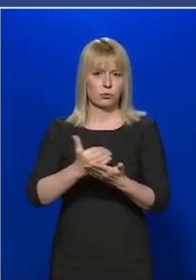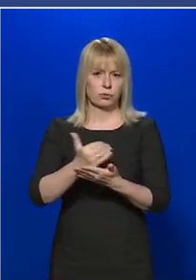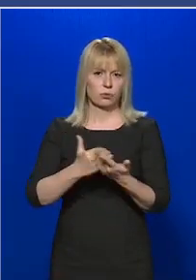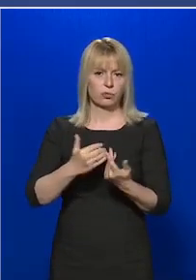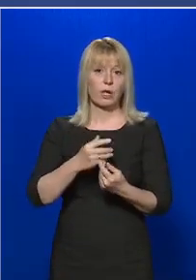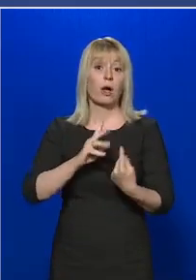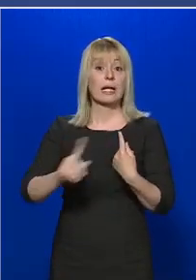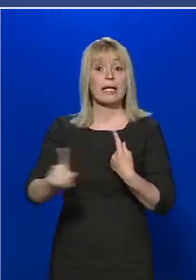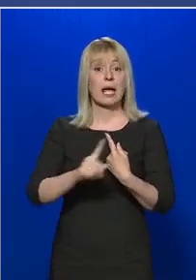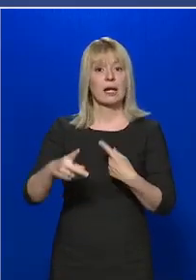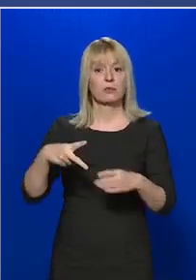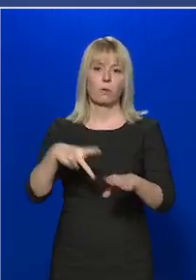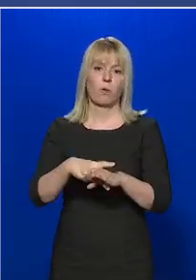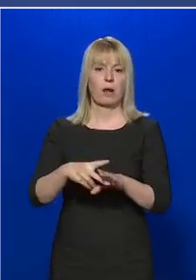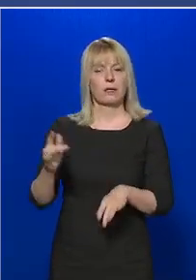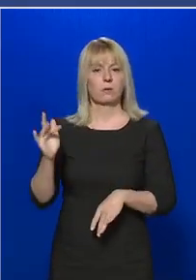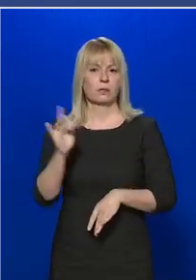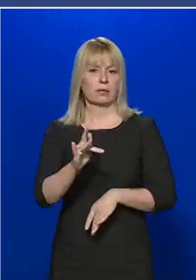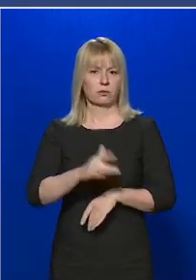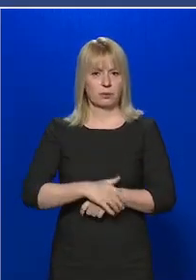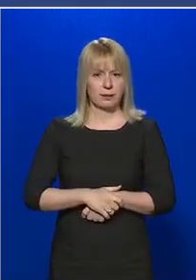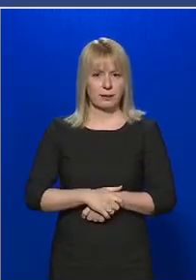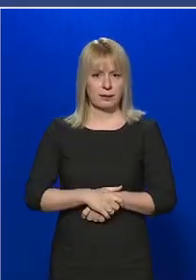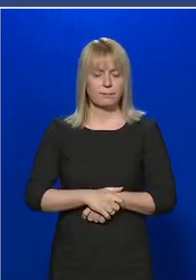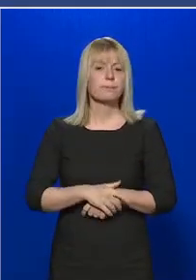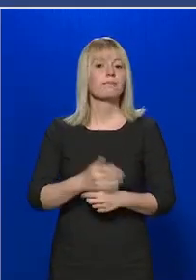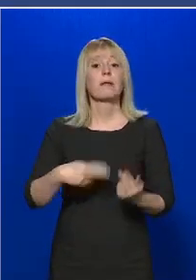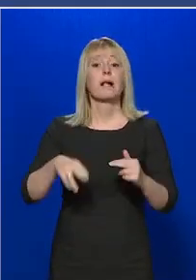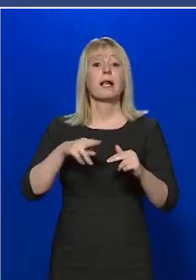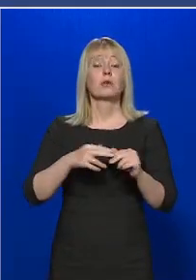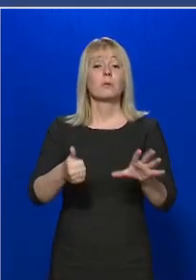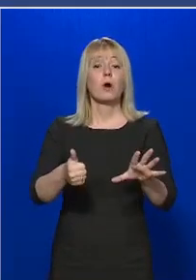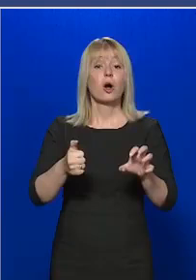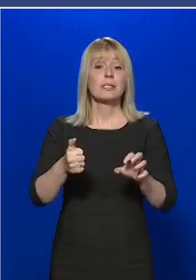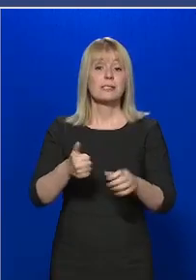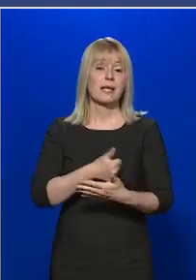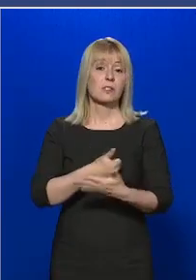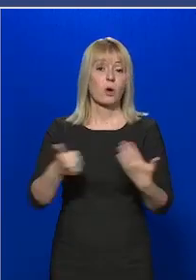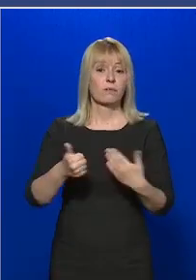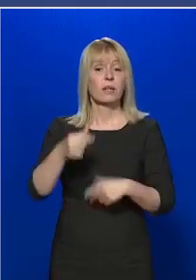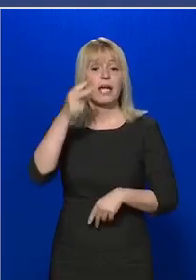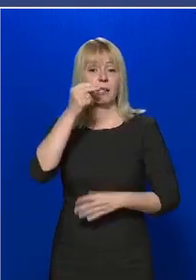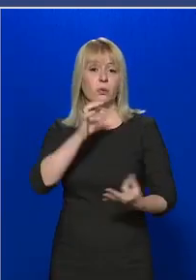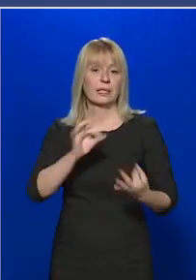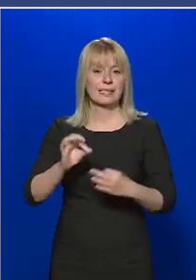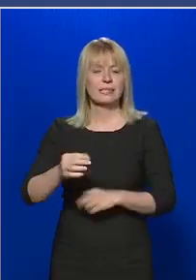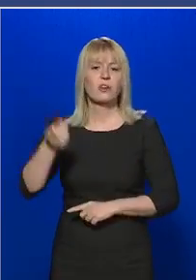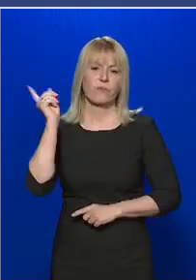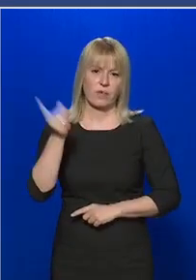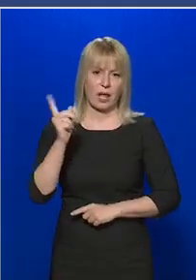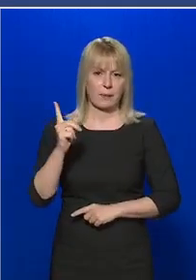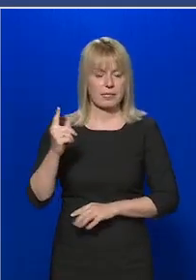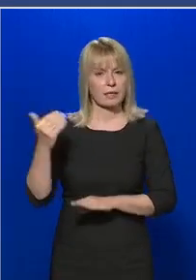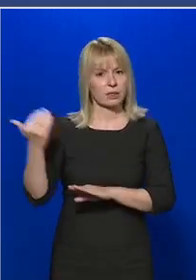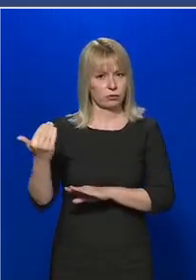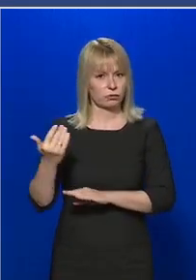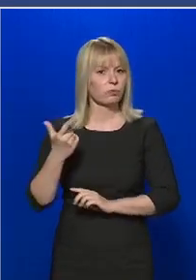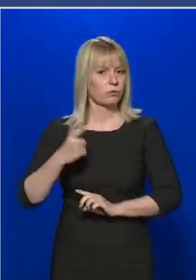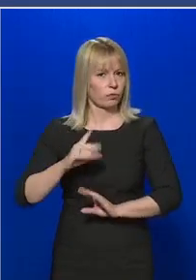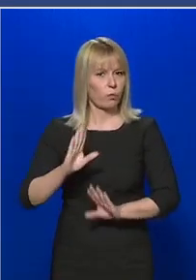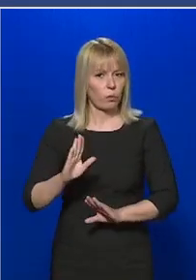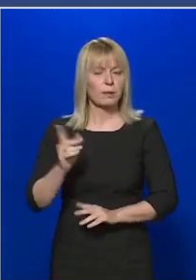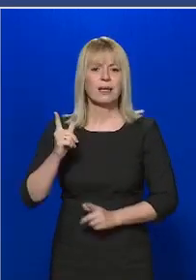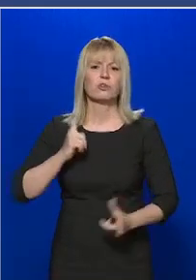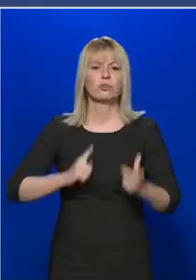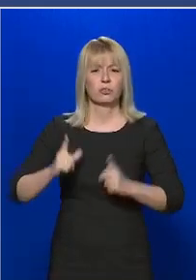megszegő személyekkel szemben. Ennek jelentős része 660 rendőri intézkedés figyelmeztetéssel zárult, de sajnálatos